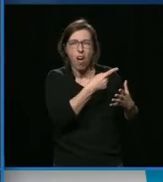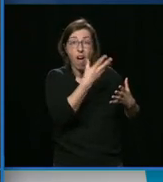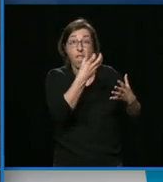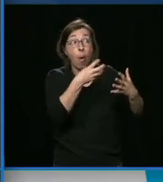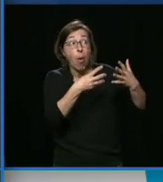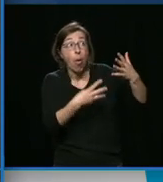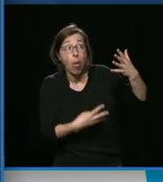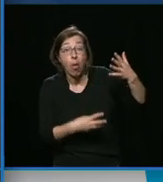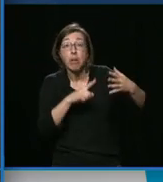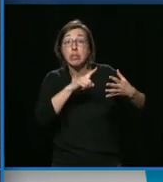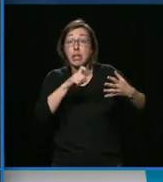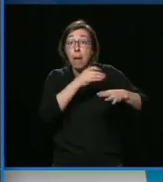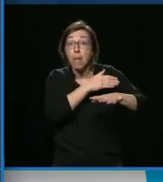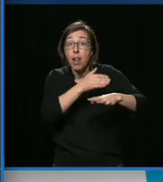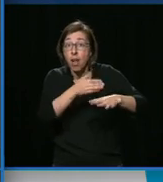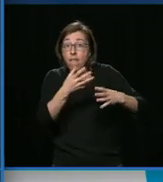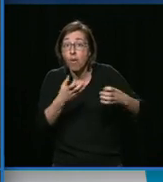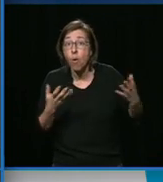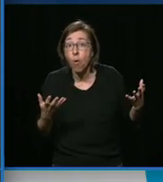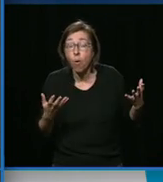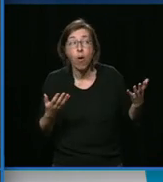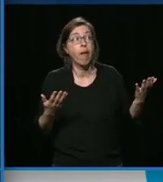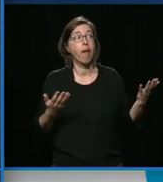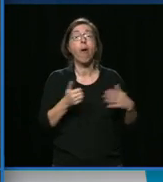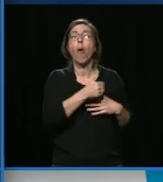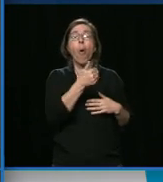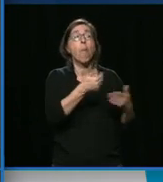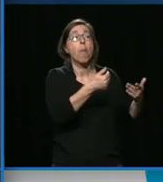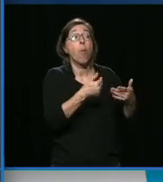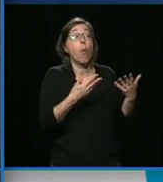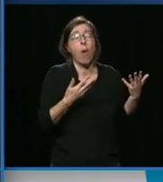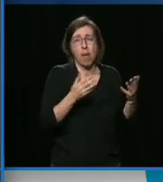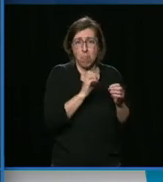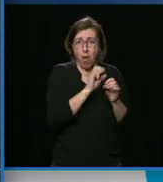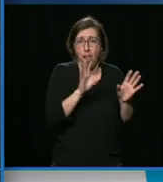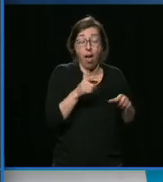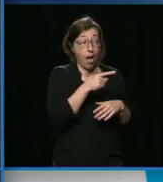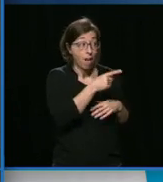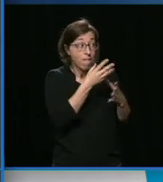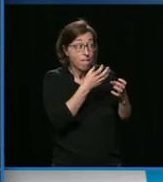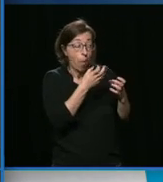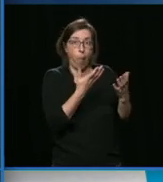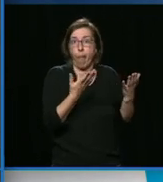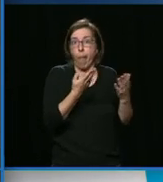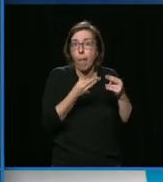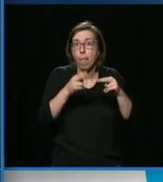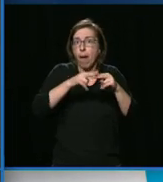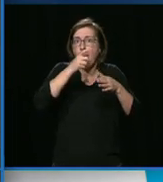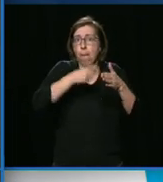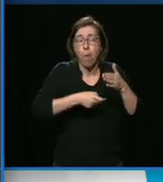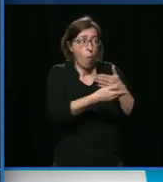combien vont-ils augmenter les impôts? Quand vont-ils nous proposer un plan concret? premier ministre. ? Merci. Ceux